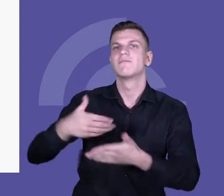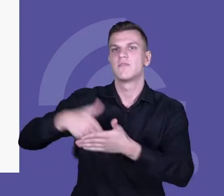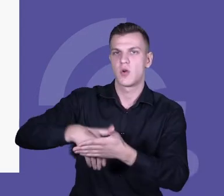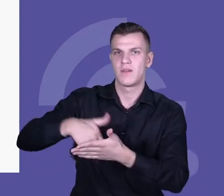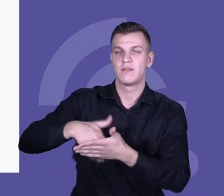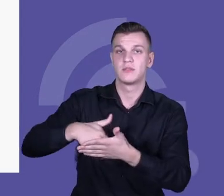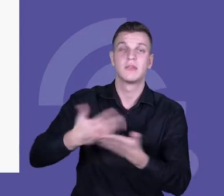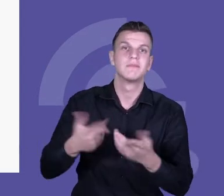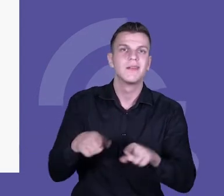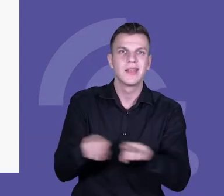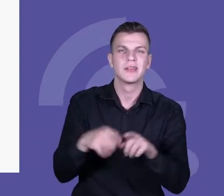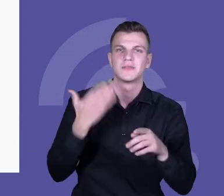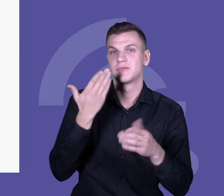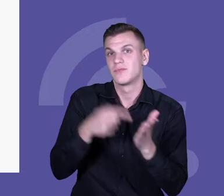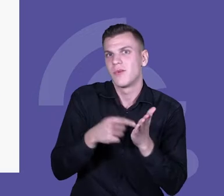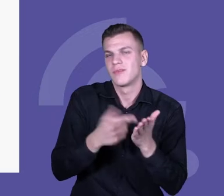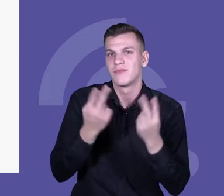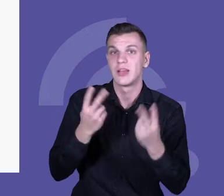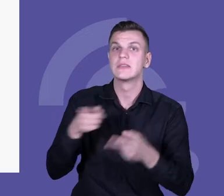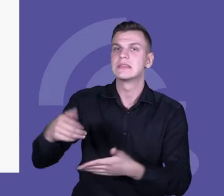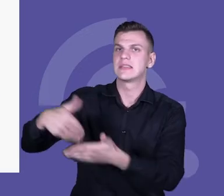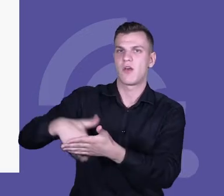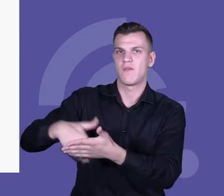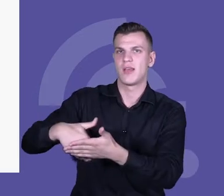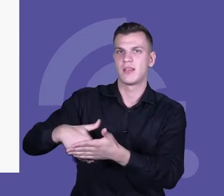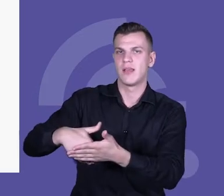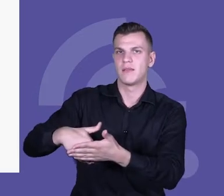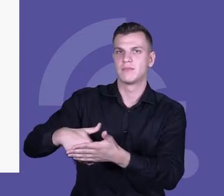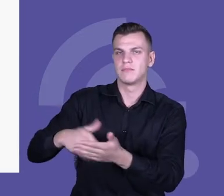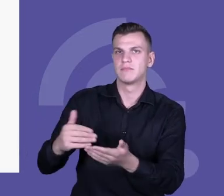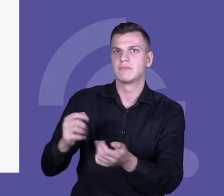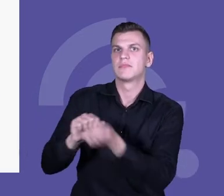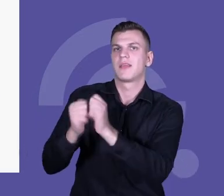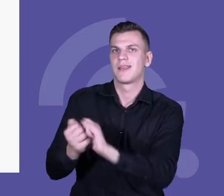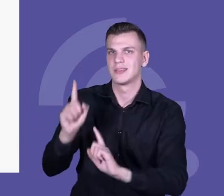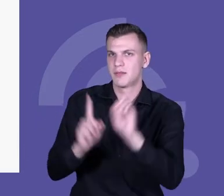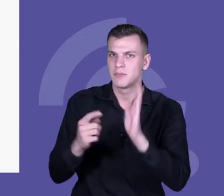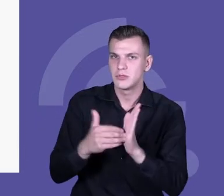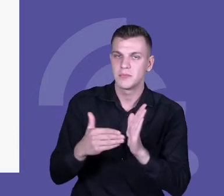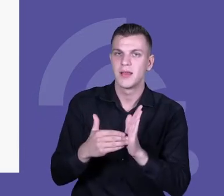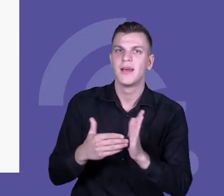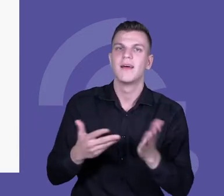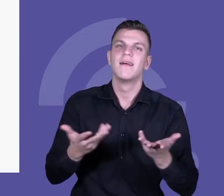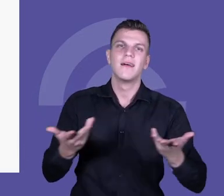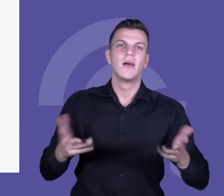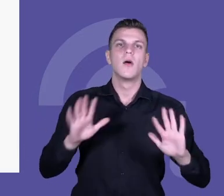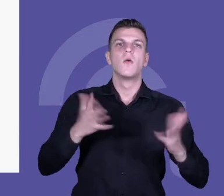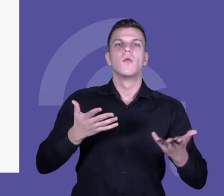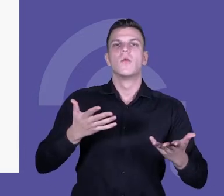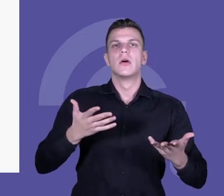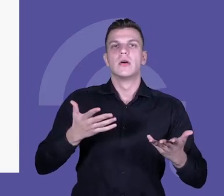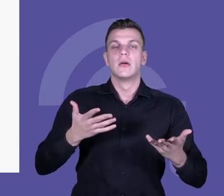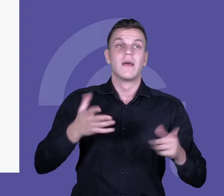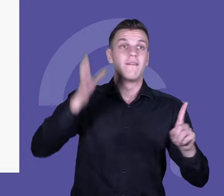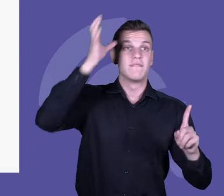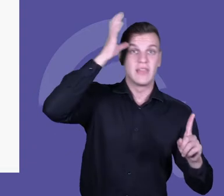jest tutaj też wpływanie na postawy uczniów. Więc w oczywisty sposób nie można stawiać w opozycji wiedzy i